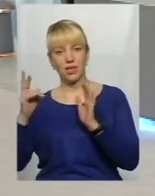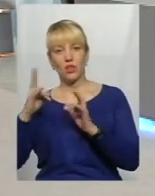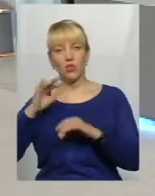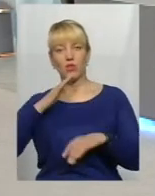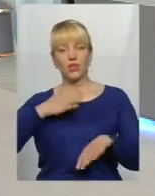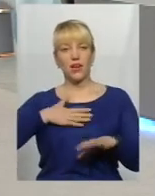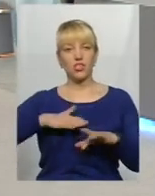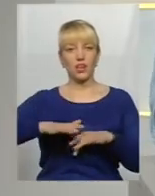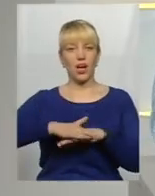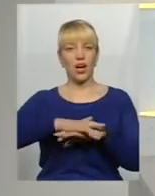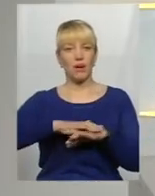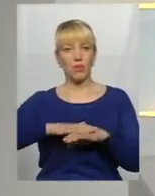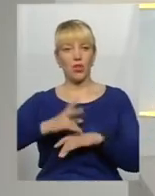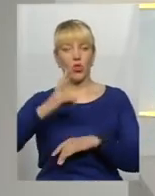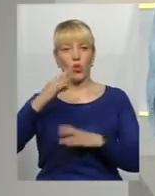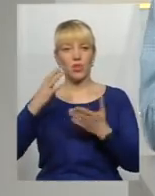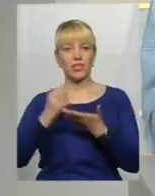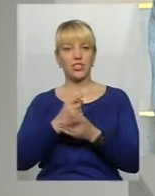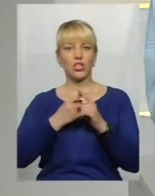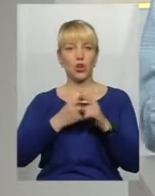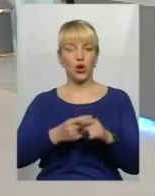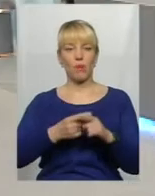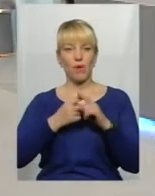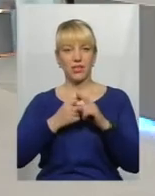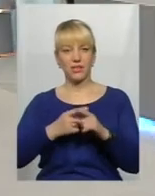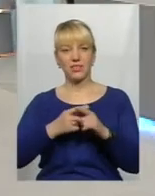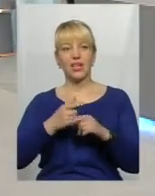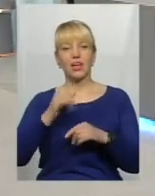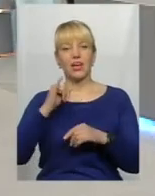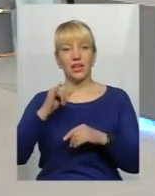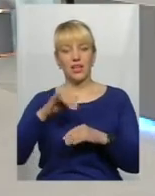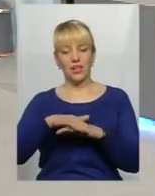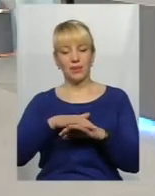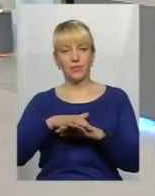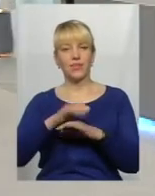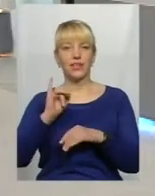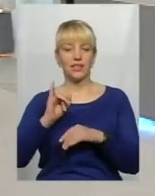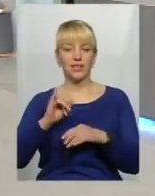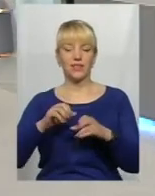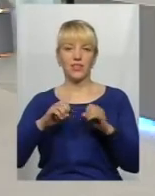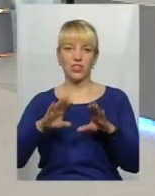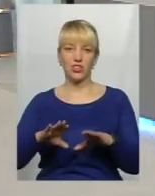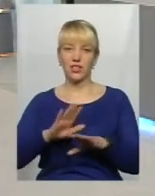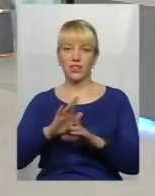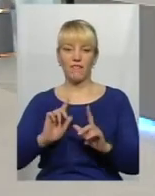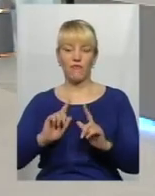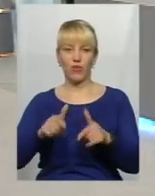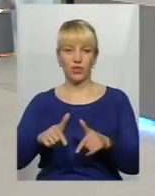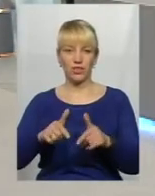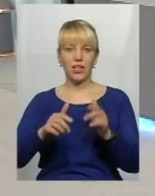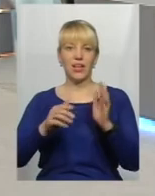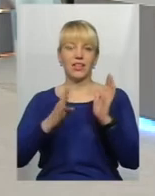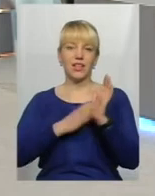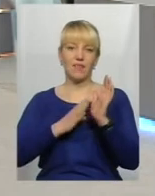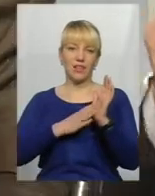громадськість, на дозвіла. І вирішили 9 березня, замість 9 не водити, а 8 залишити. Так само,